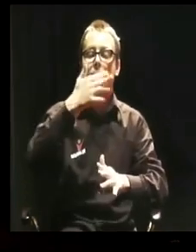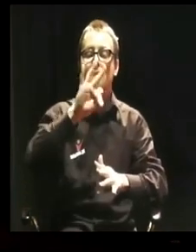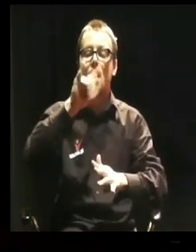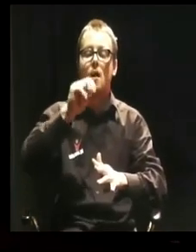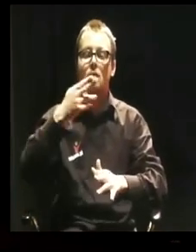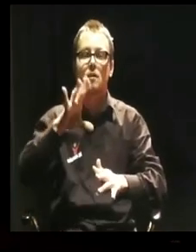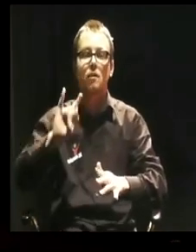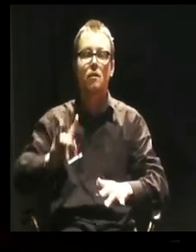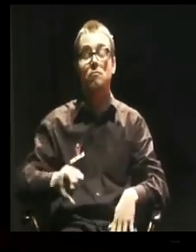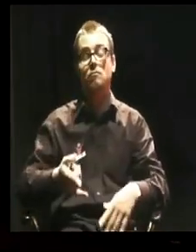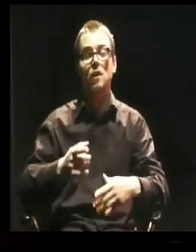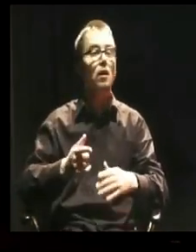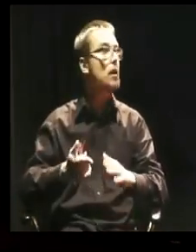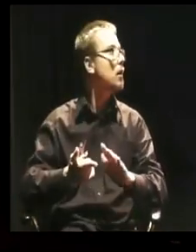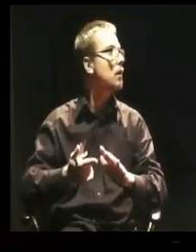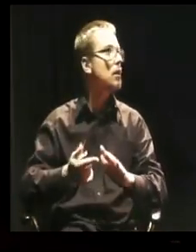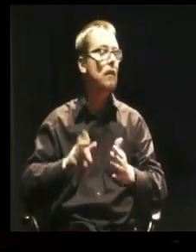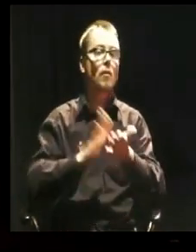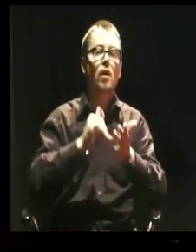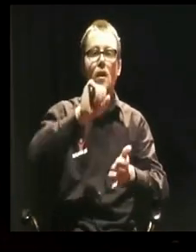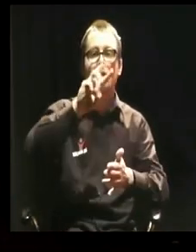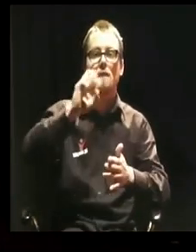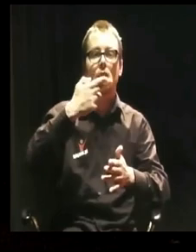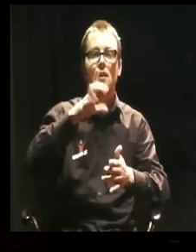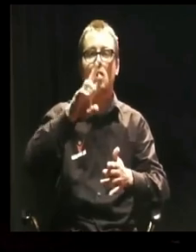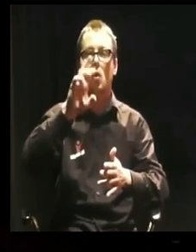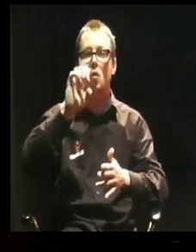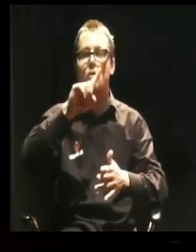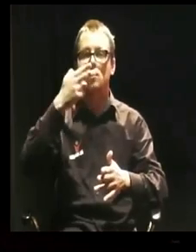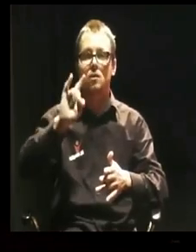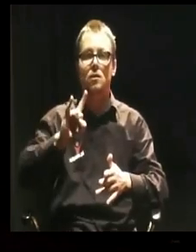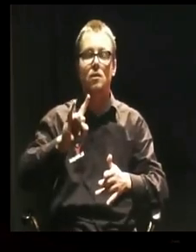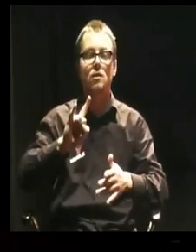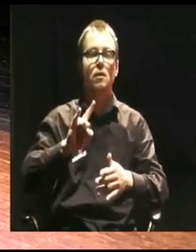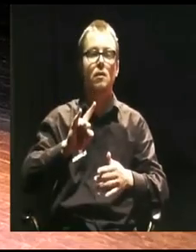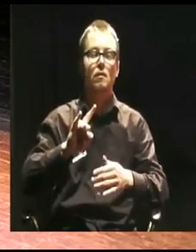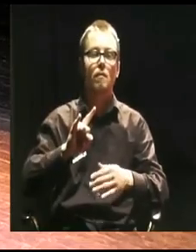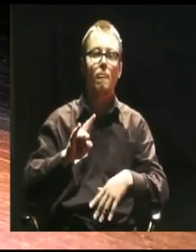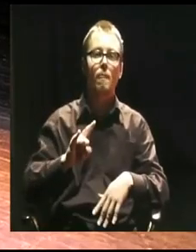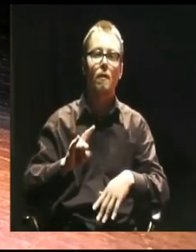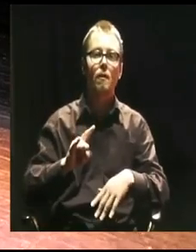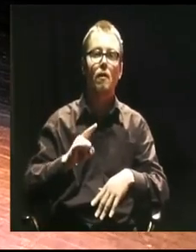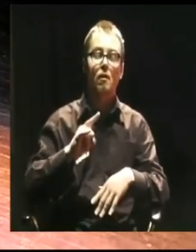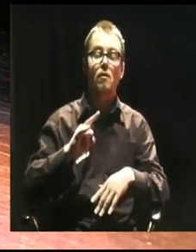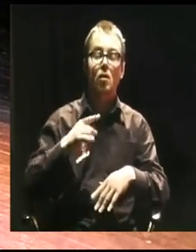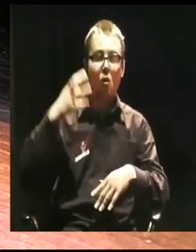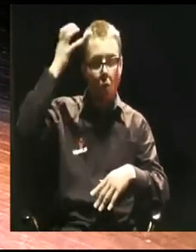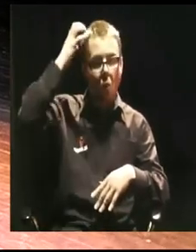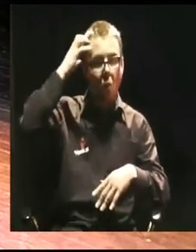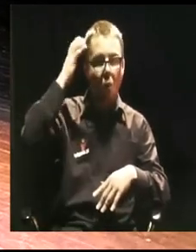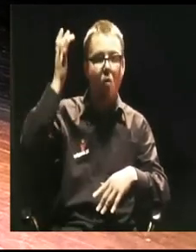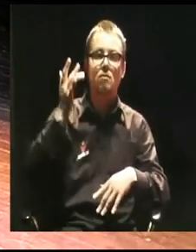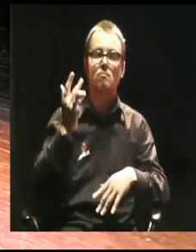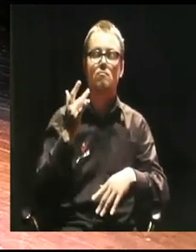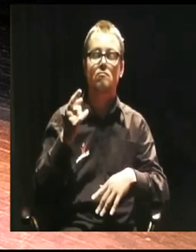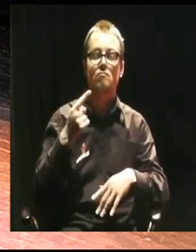jeśli już sobie wyobrazimy, że na przykład Iwan Groźny, który wjeżdżał nam na te inflanty, mówił, że on tutaj nie wjeżdża z żadną